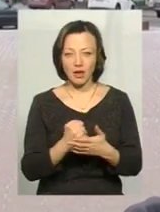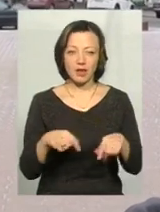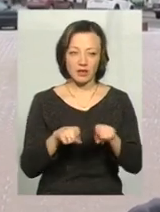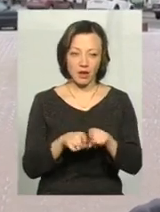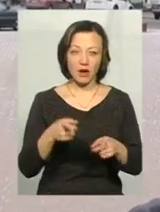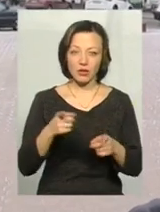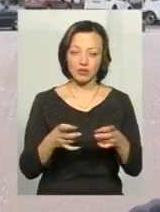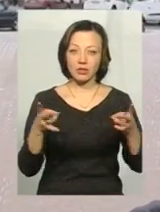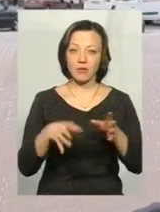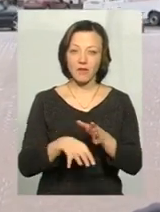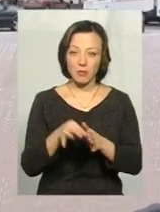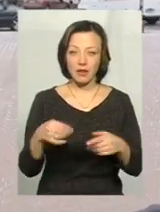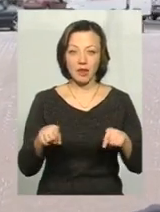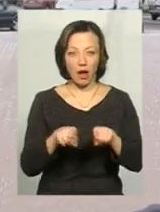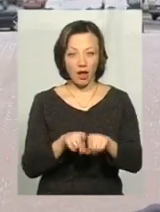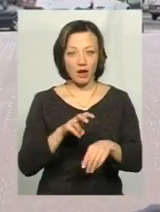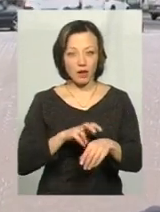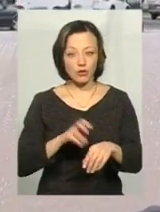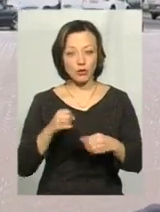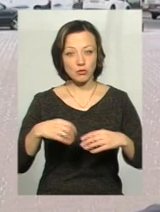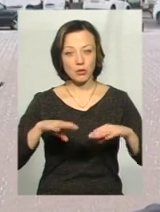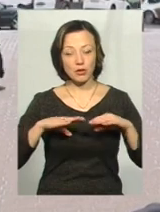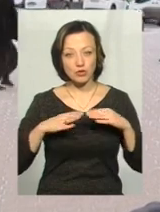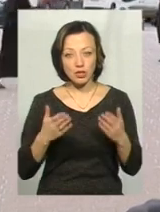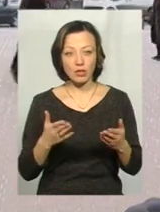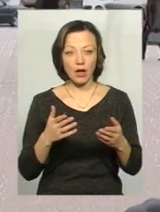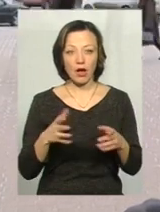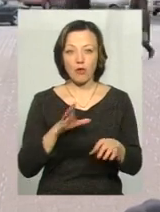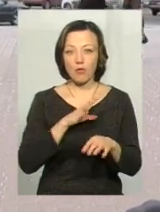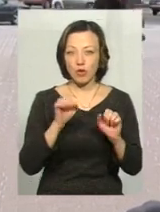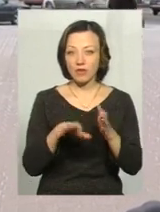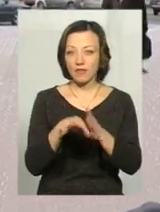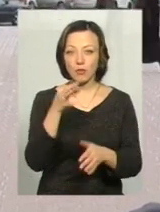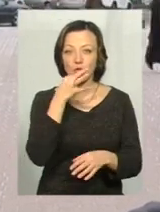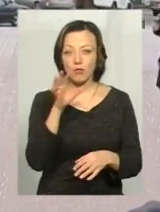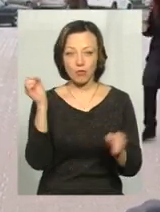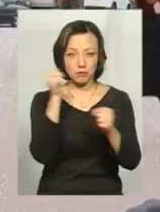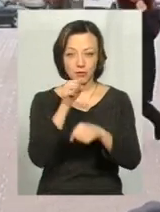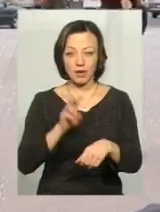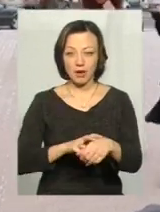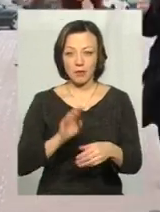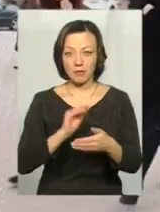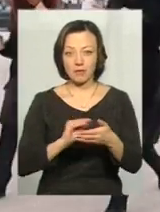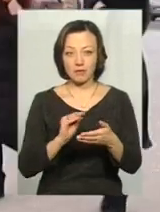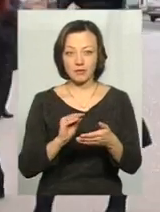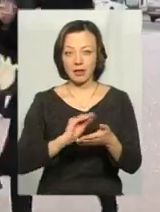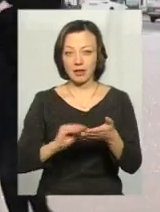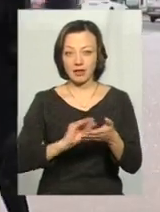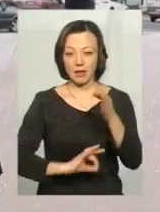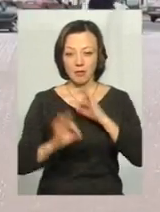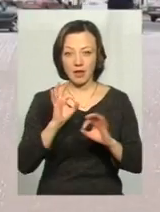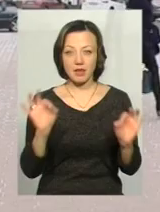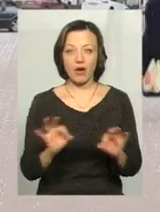А так, звісно, треба вибирати такий, що може щось пропонувати. А то можна взяти любого, будь-сім писати таблетки і ніякого